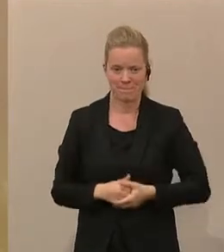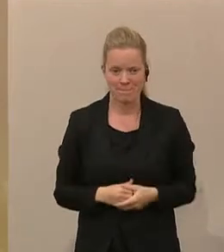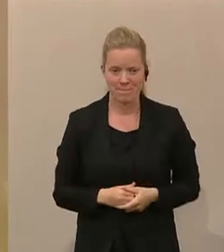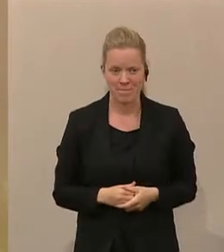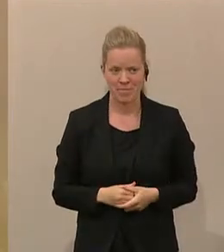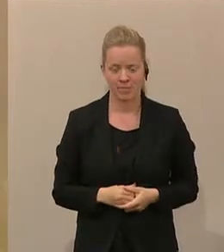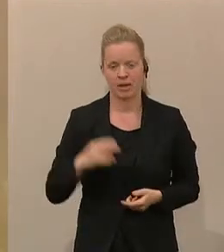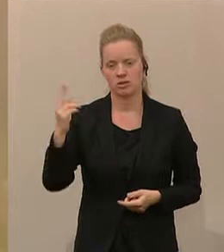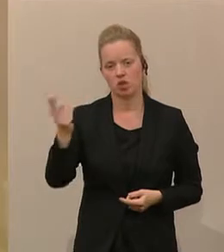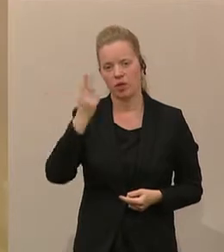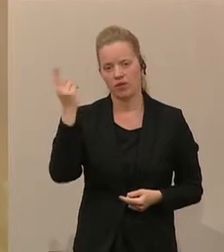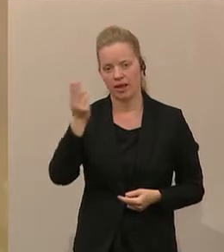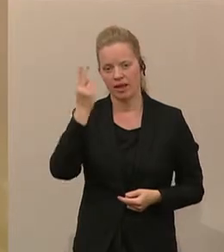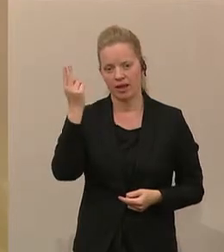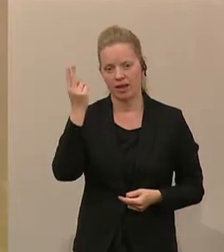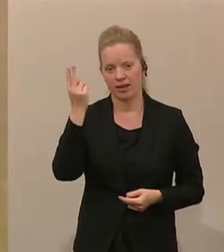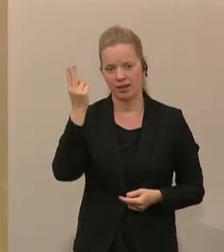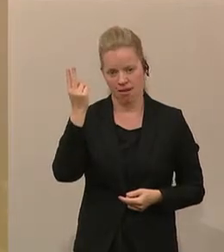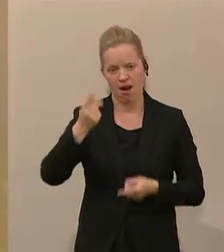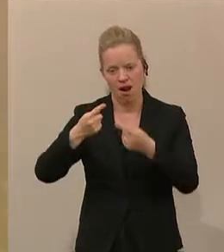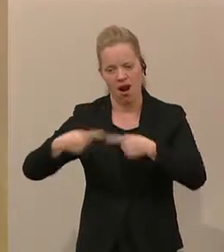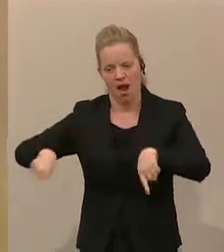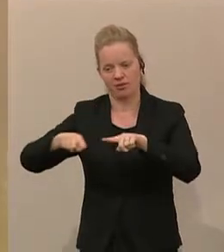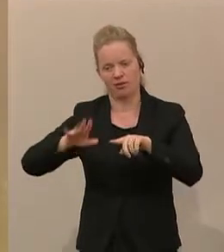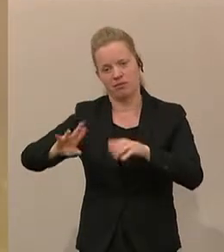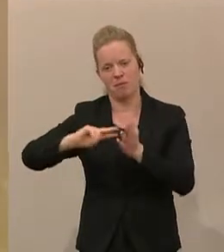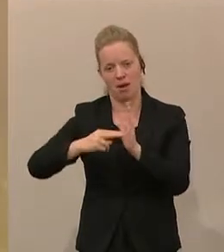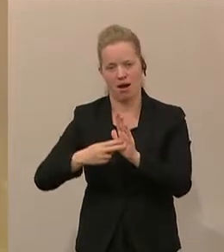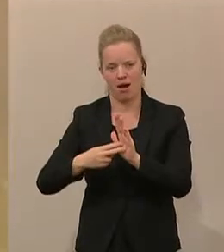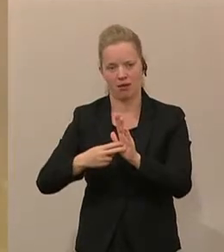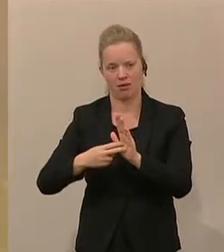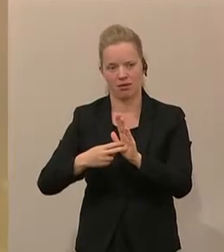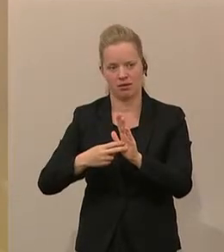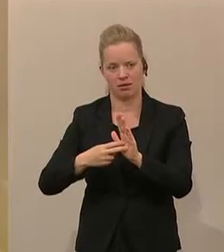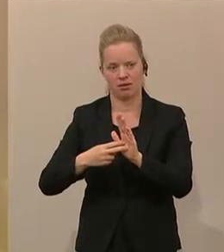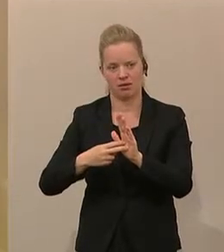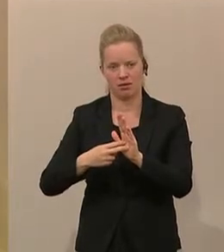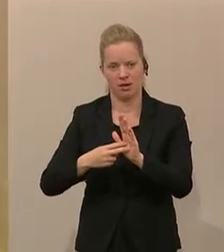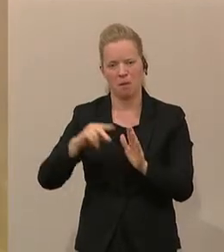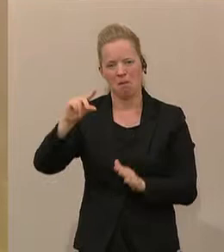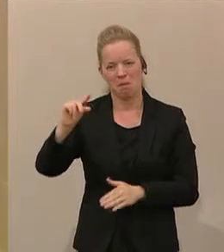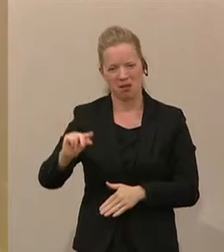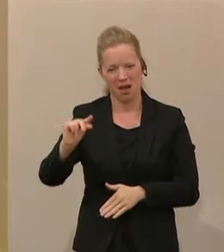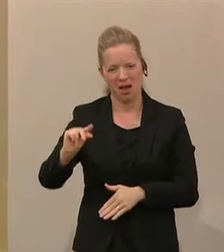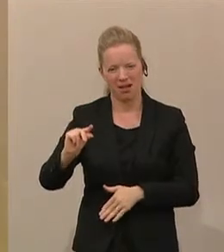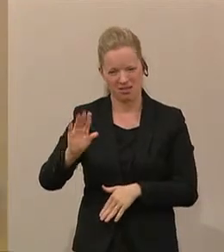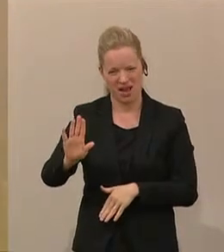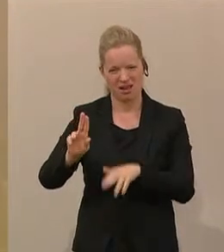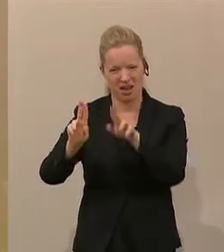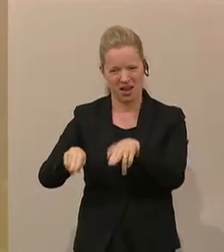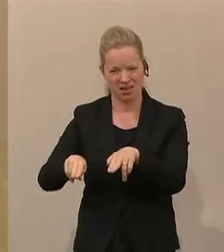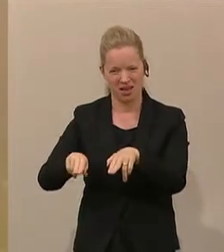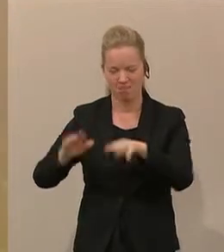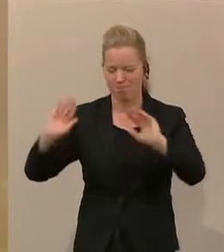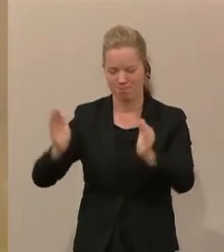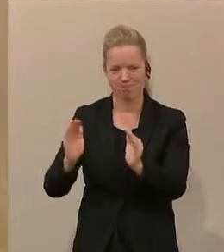Die Slowenien sieht vor, dass es eine Abstufung gibt bei den Rechten der